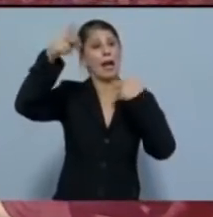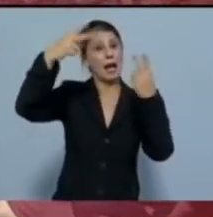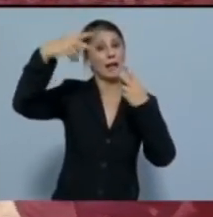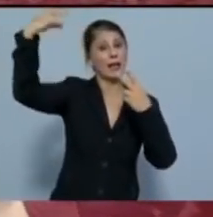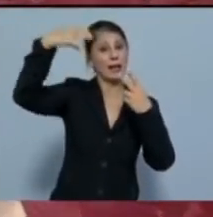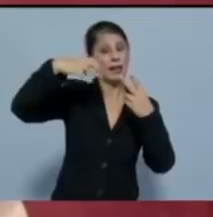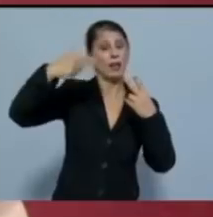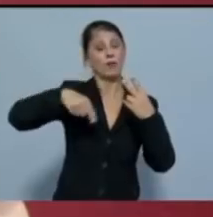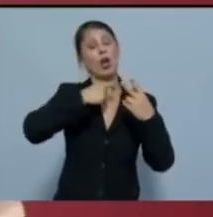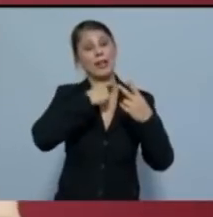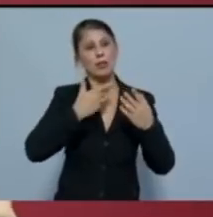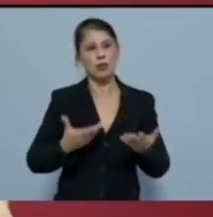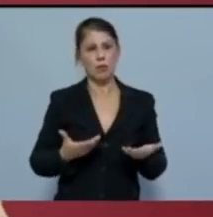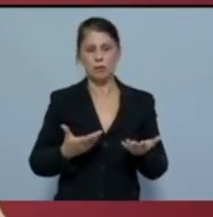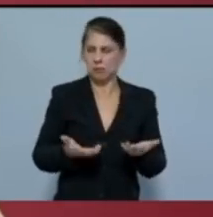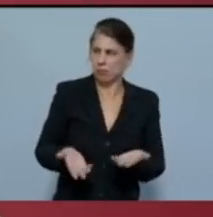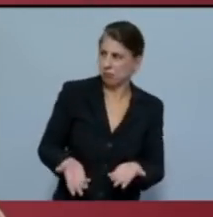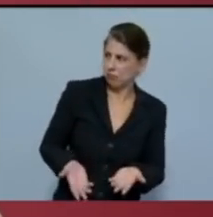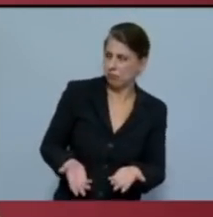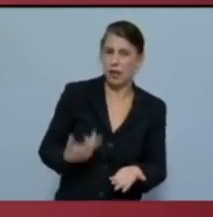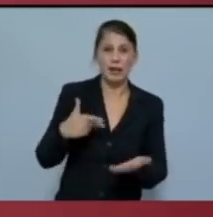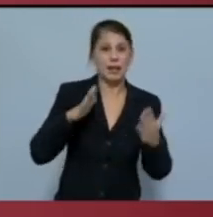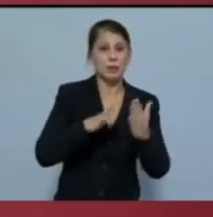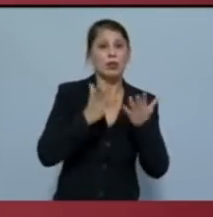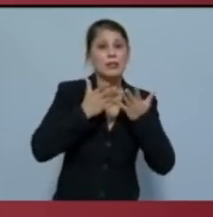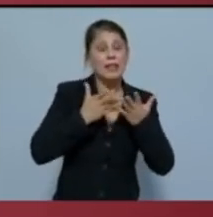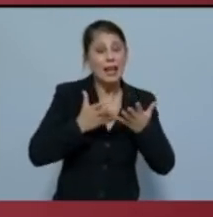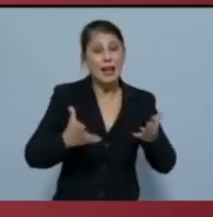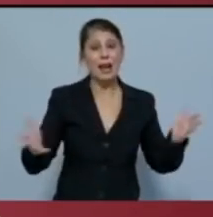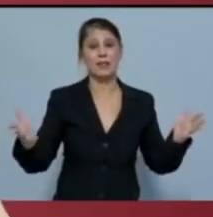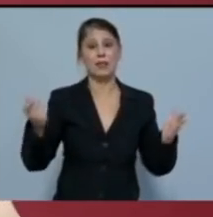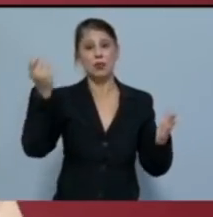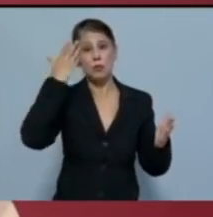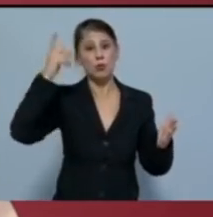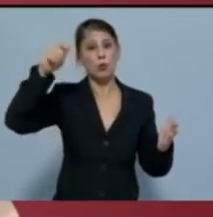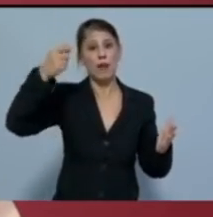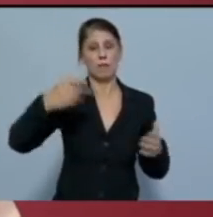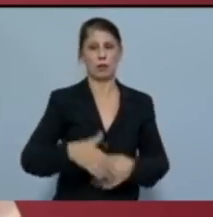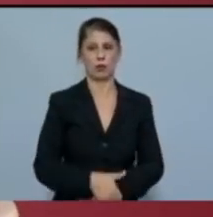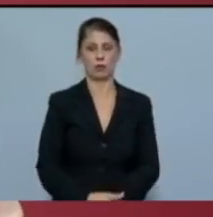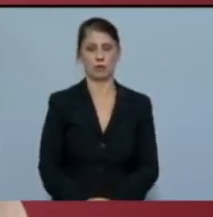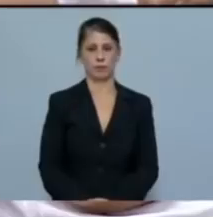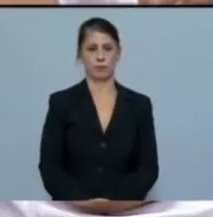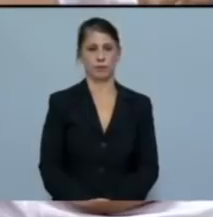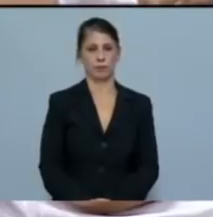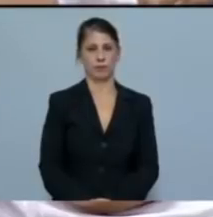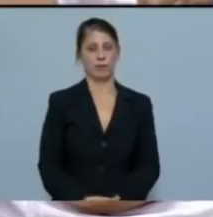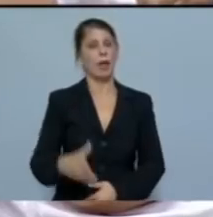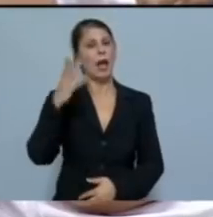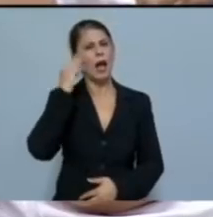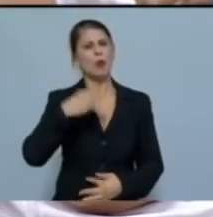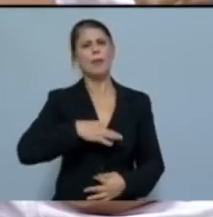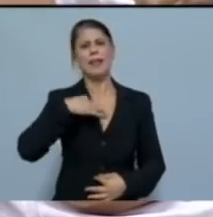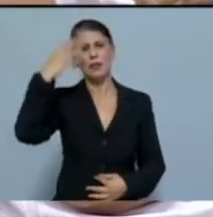πηγές ενέργειας για να αντιμετωπίσουμε, λέει, τις τεράστιες τιμές του ρεύματος. Ακούμε και τον κύριο